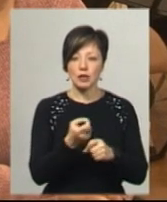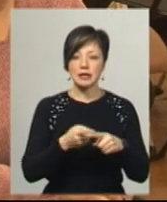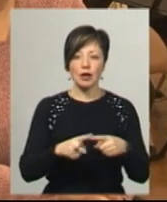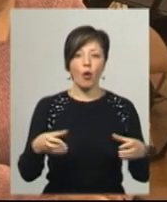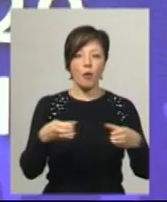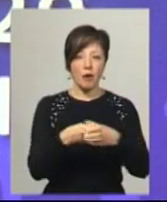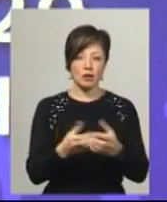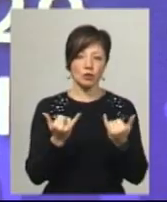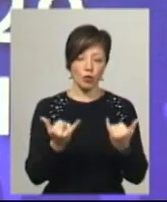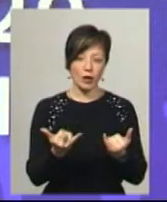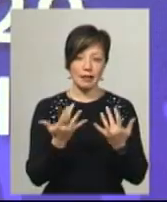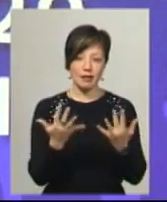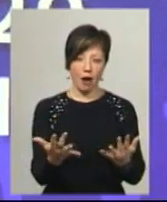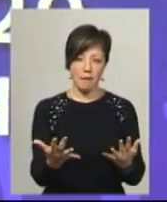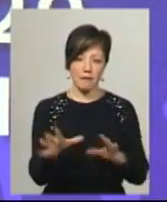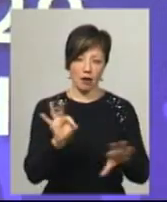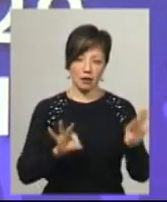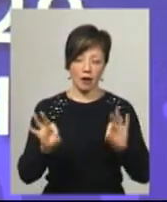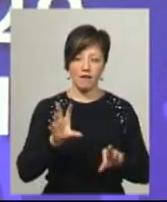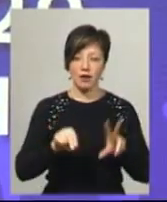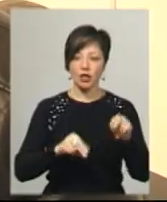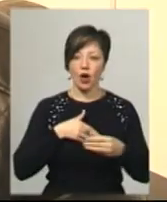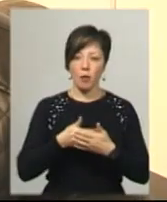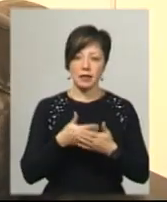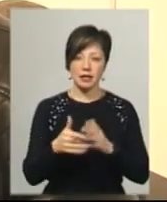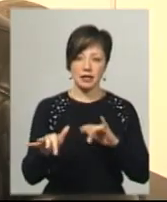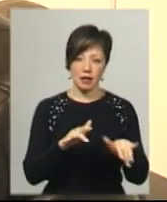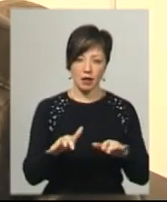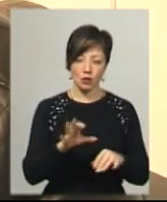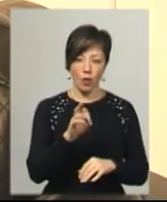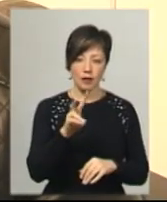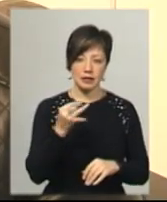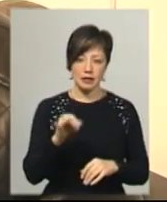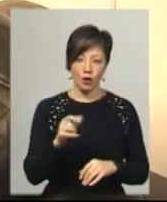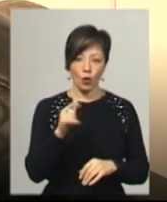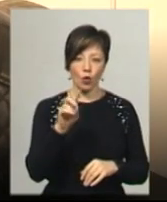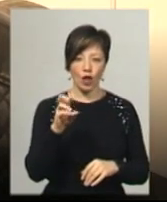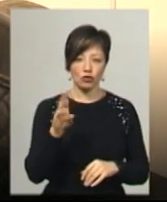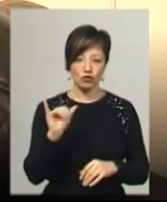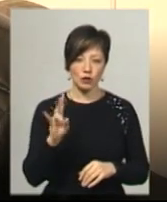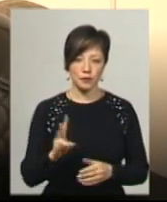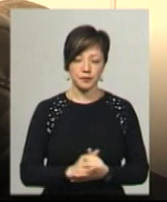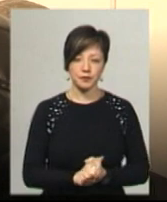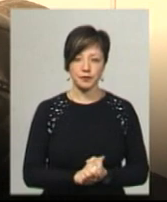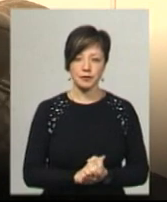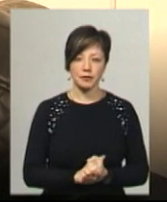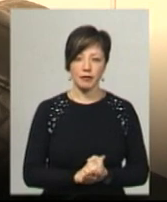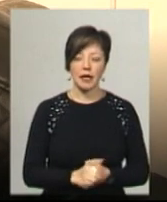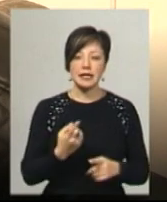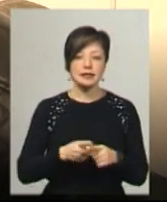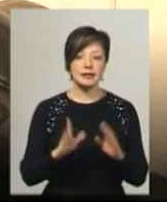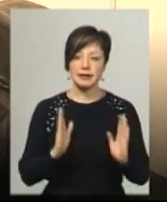команди, яка сьогодні набрана, вважає громадський діяч Олексій Голеншин. Ми розуміємо, що це тільки 100 днів, і